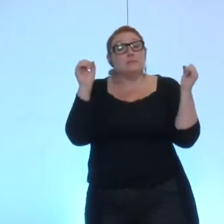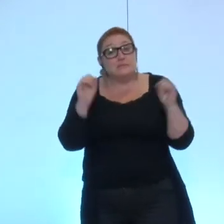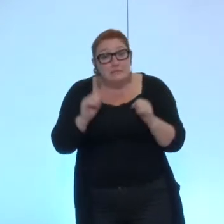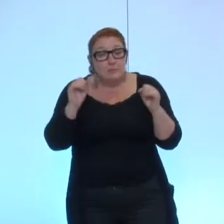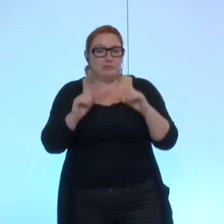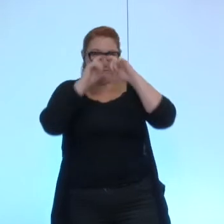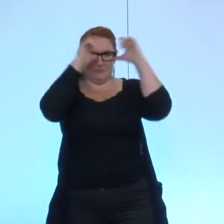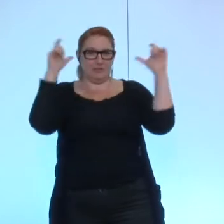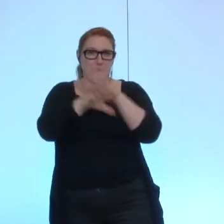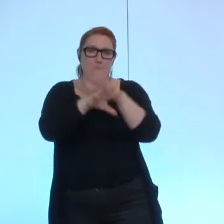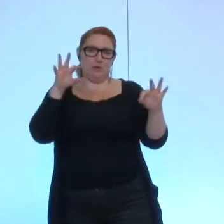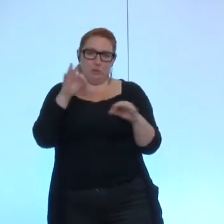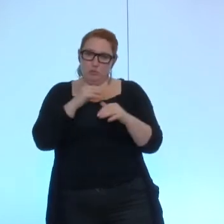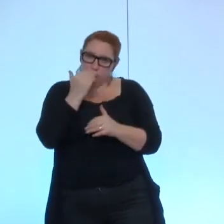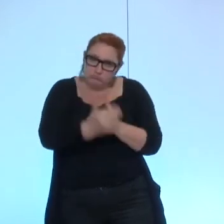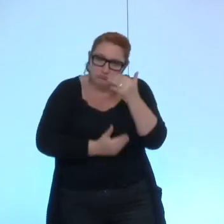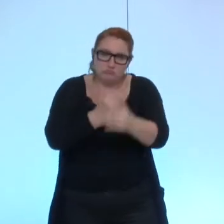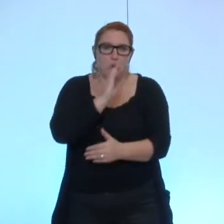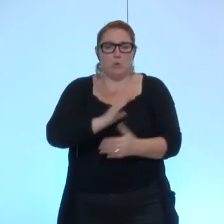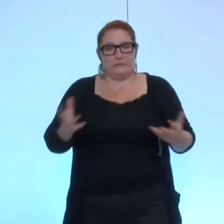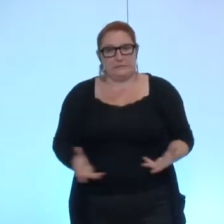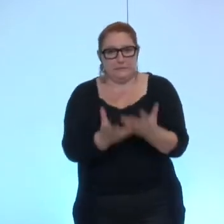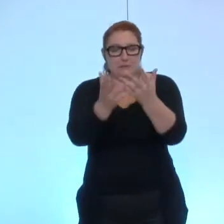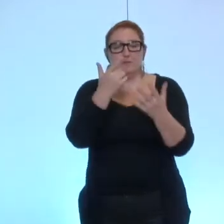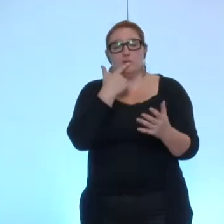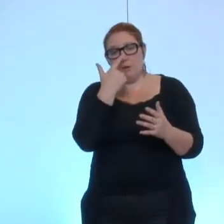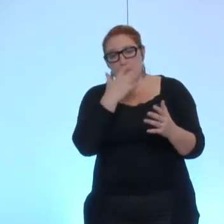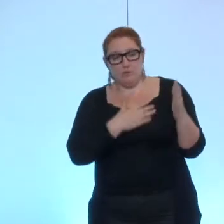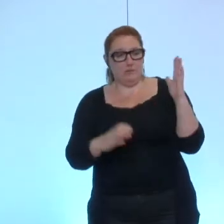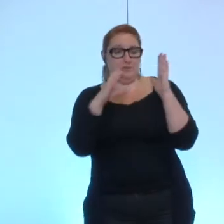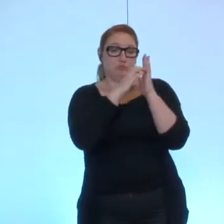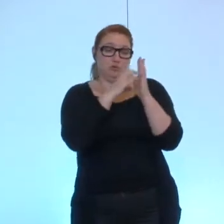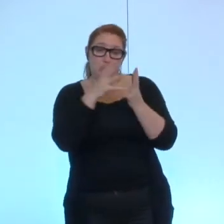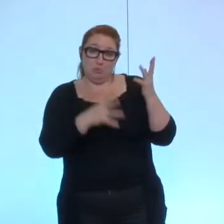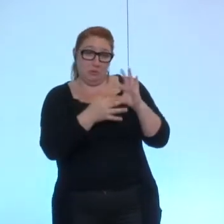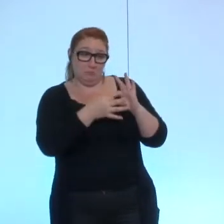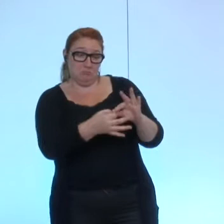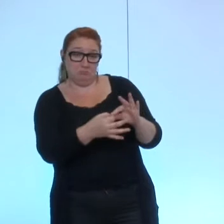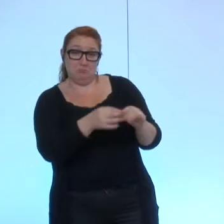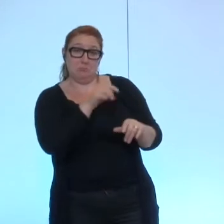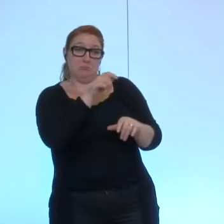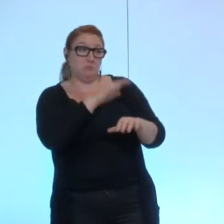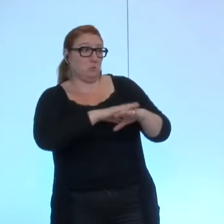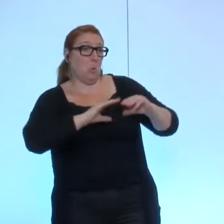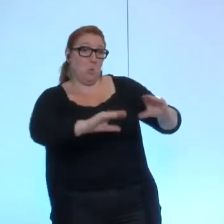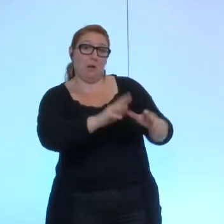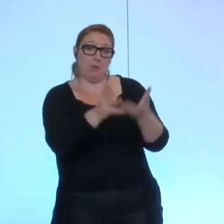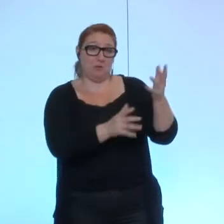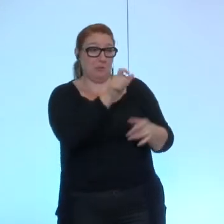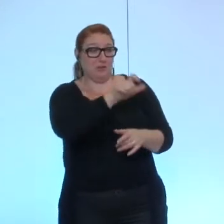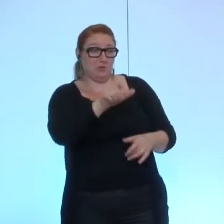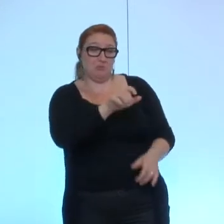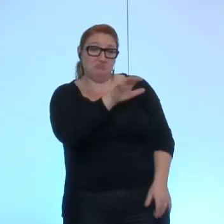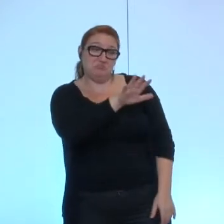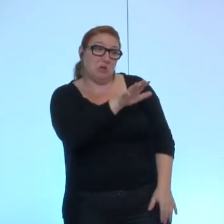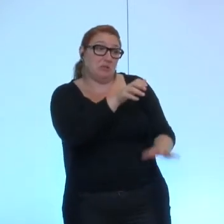'élu que sans doute que cette disposition concernera en pratique cinq, six élus je ne sais pas mais en tout cas une poignée et que